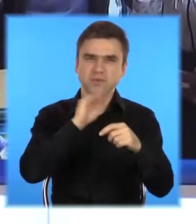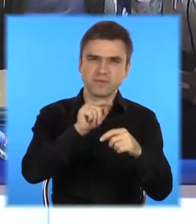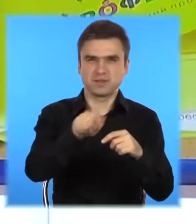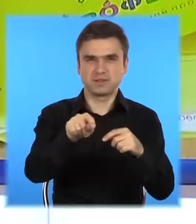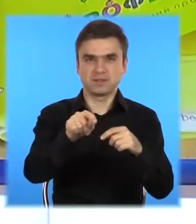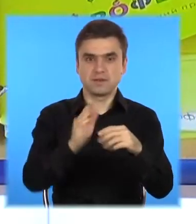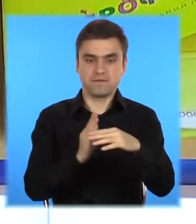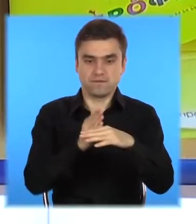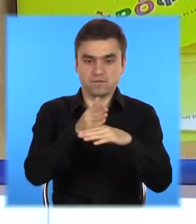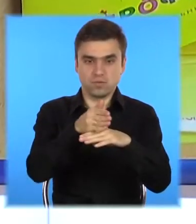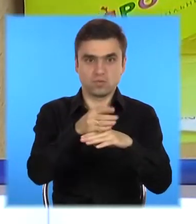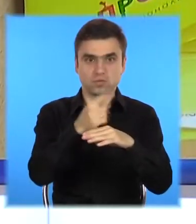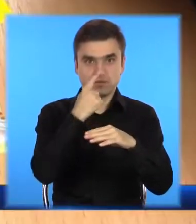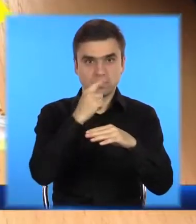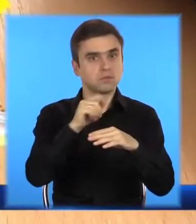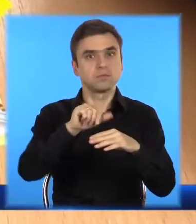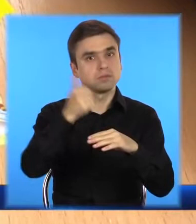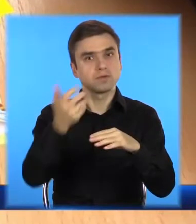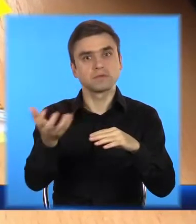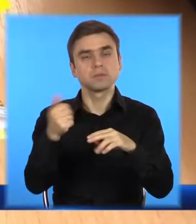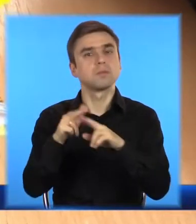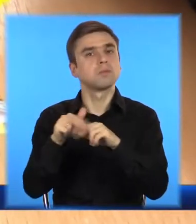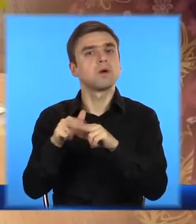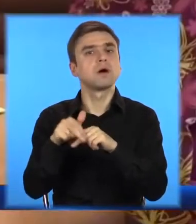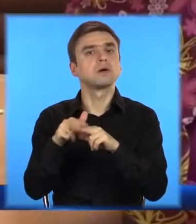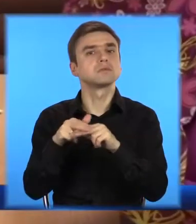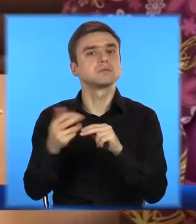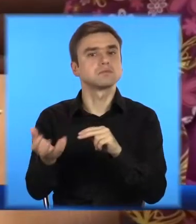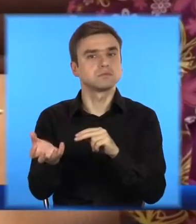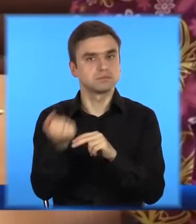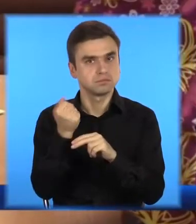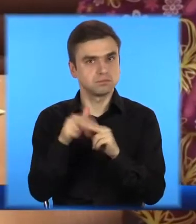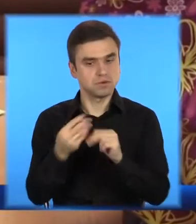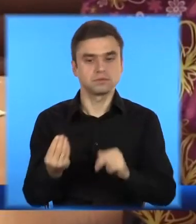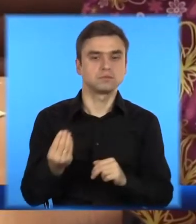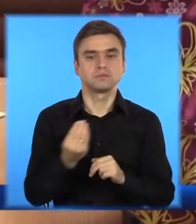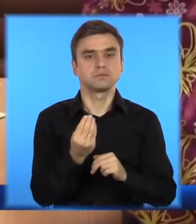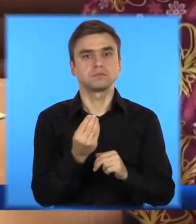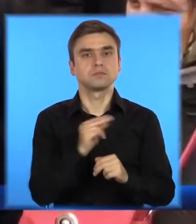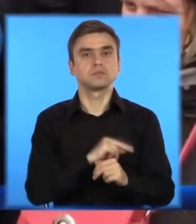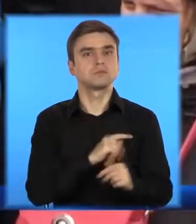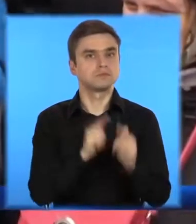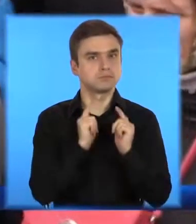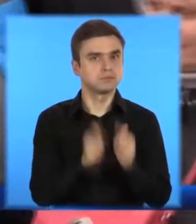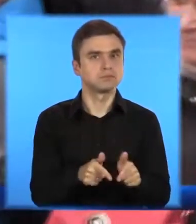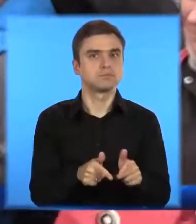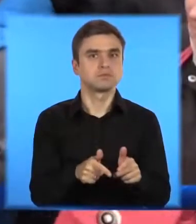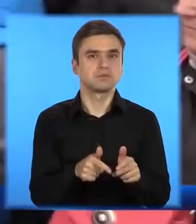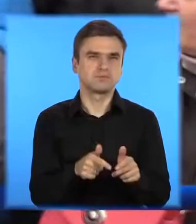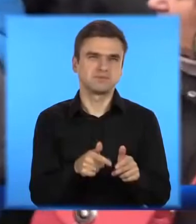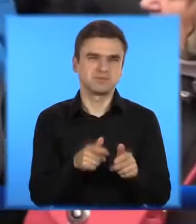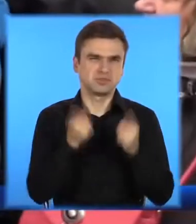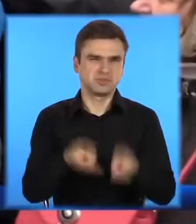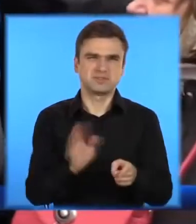навіть отримали паспорта, завдяки яким могли обирати цікаві для них вакансії та влаштовуватися на роботу. Спеціалісти